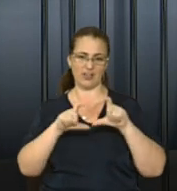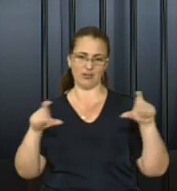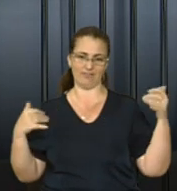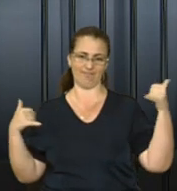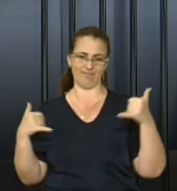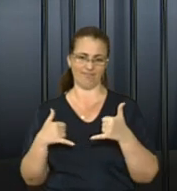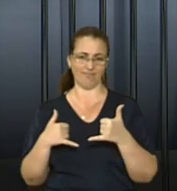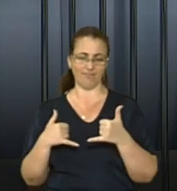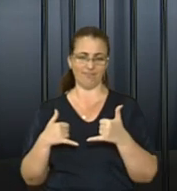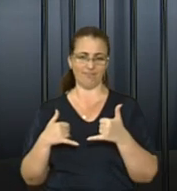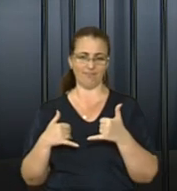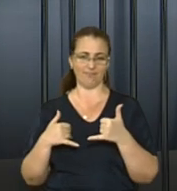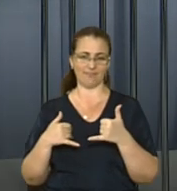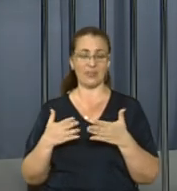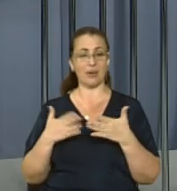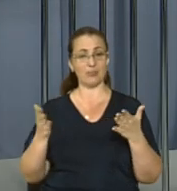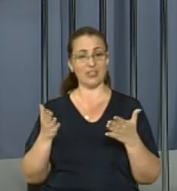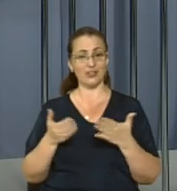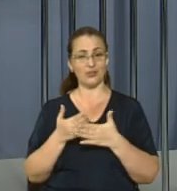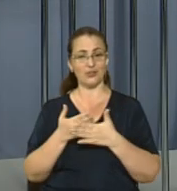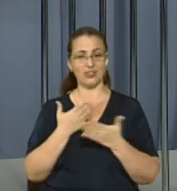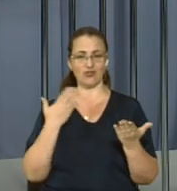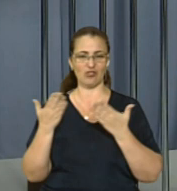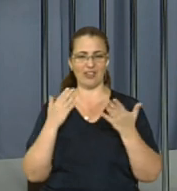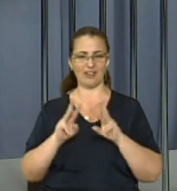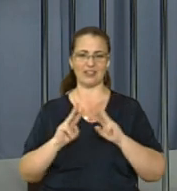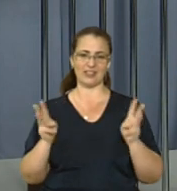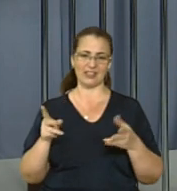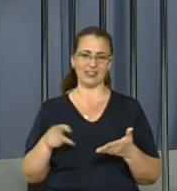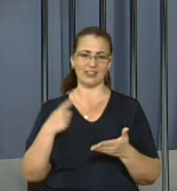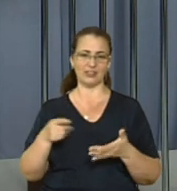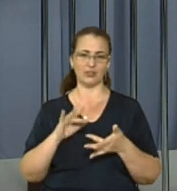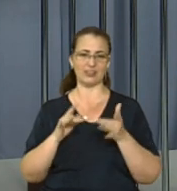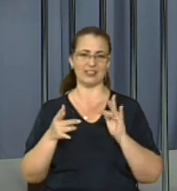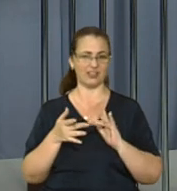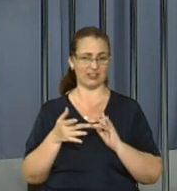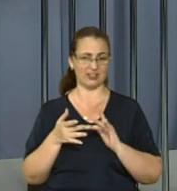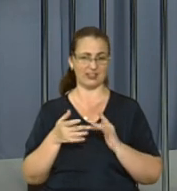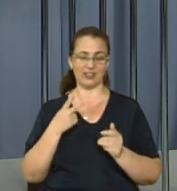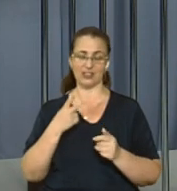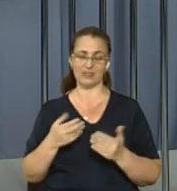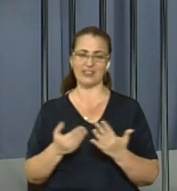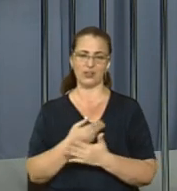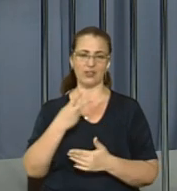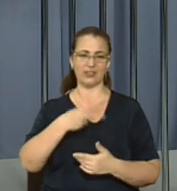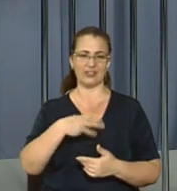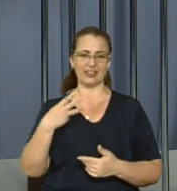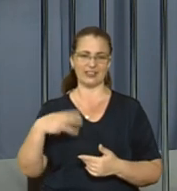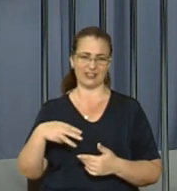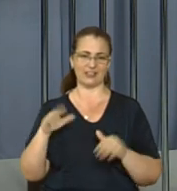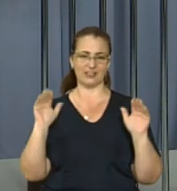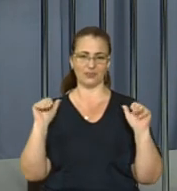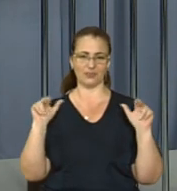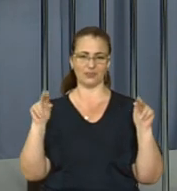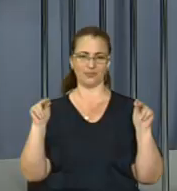номером нашої гарячої лінії. А більше новин читайте на нашому сайті та на сторінках у соціальних мережах. Дивіться новини вже о 20.30.